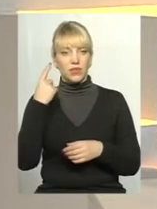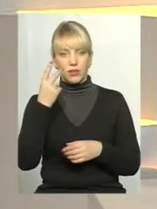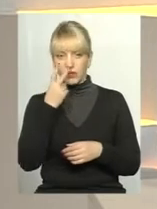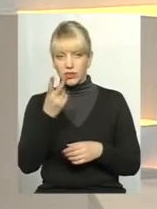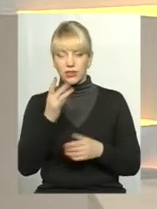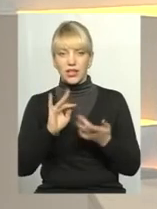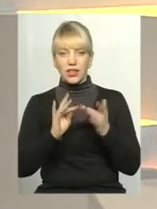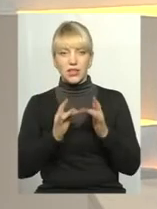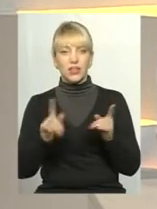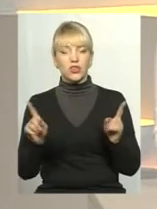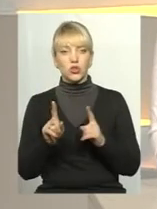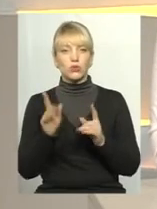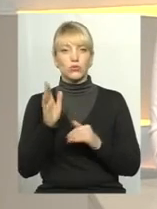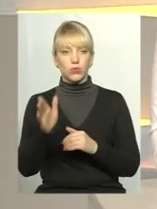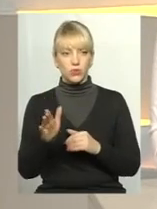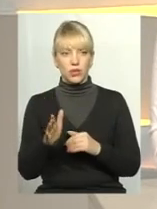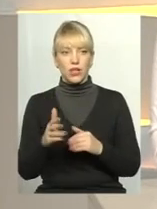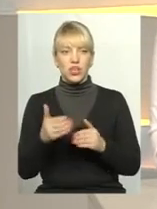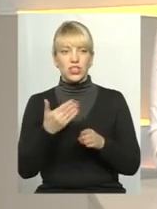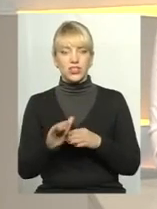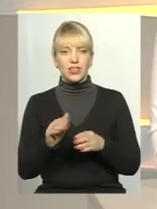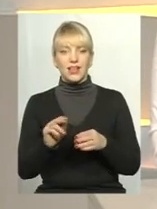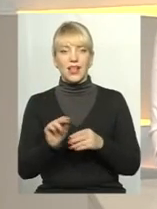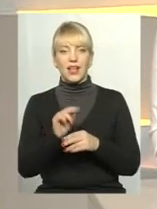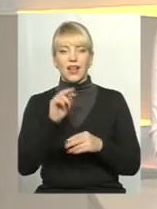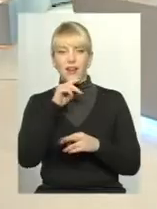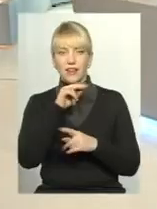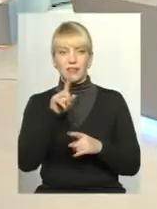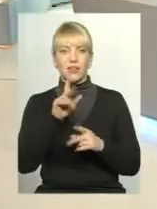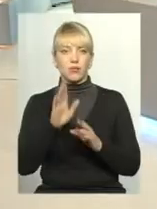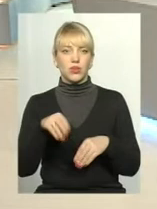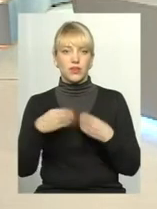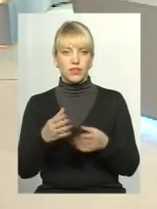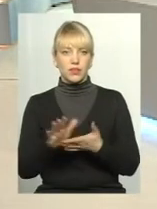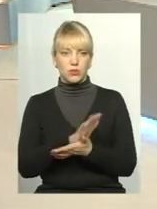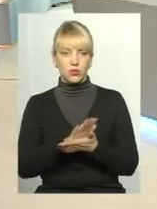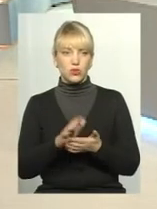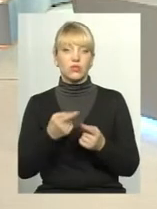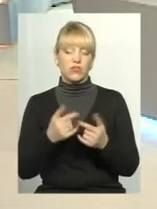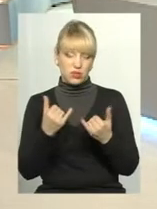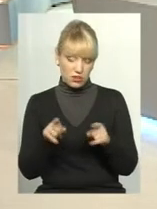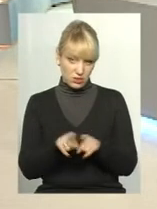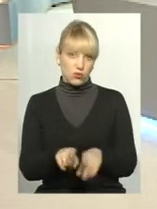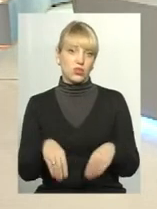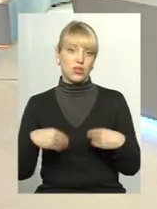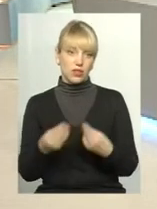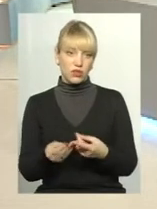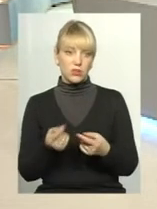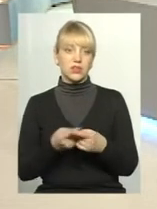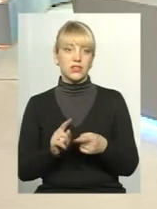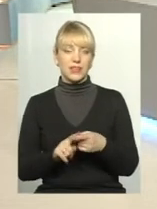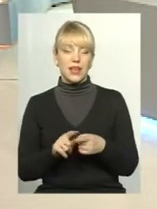-виданню говорить про те, що буде частина ліків, яка буде надаватись безкоштовно. Ну, вони і зараз надаються. Це є